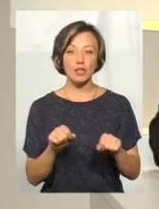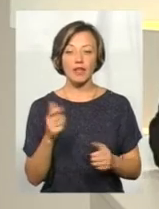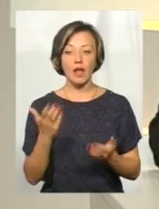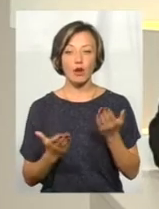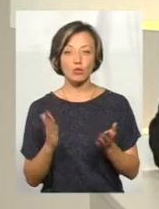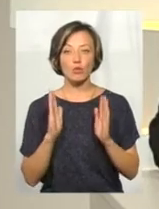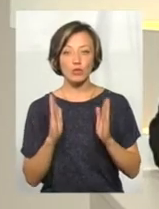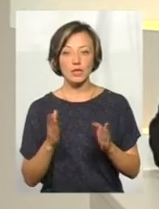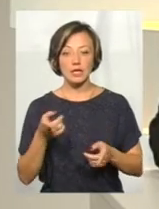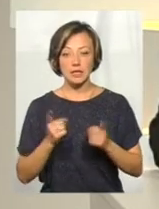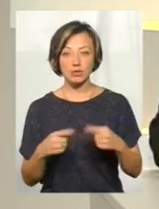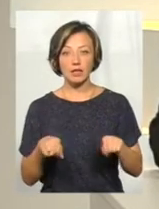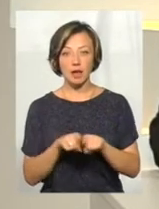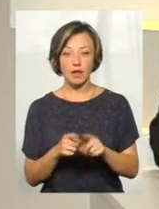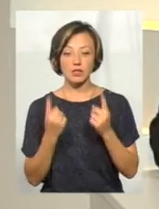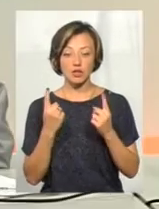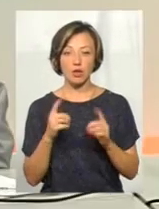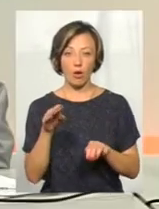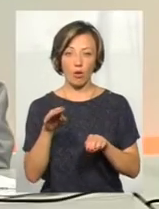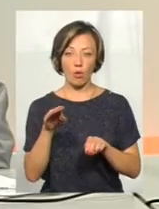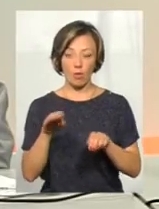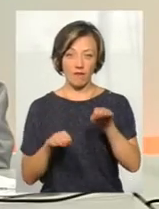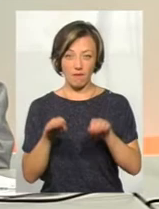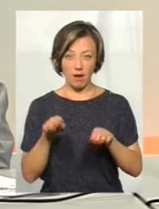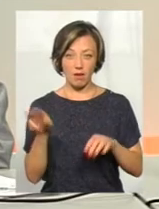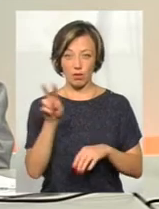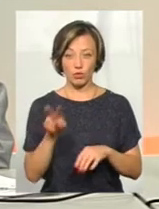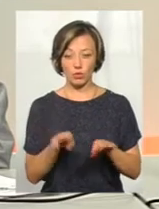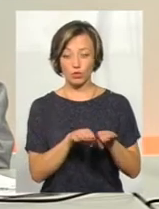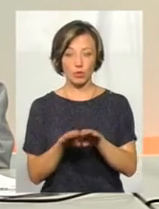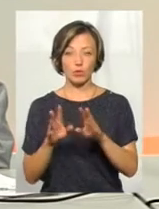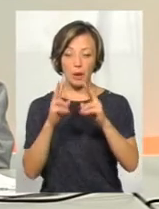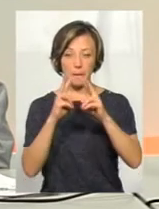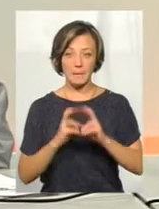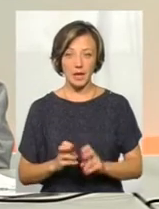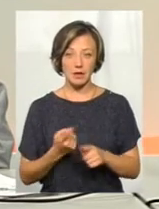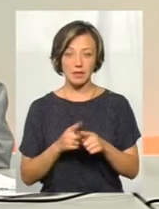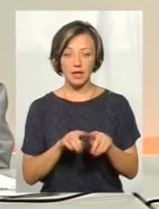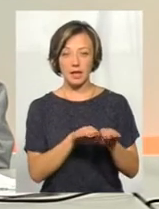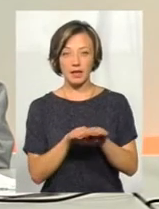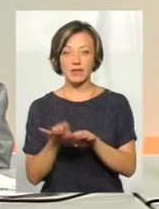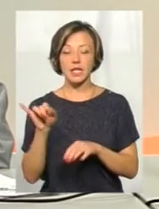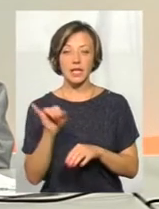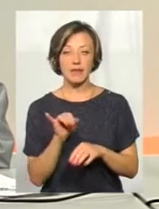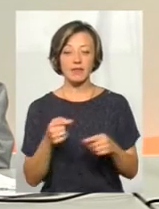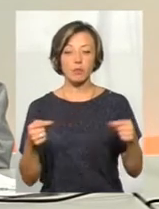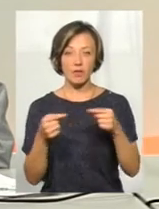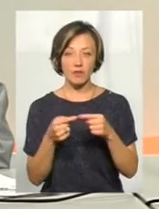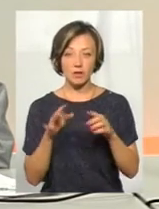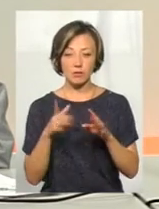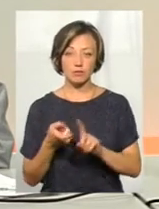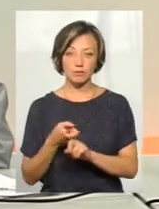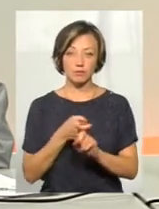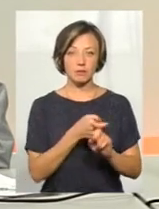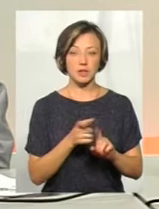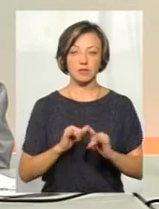якщо буде дійсно таке значне коливання, то будуть переглянуті оцей рівень, і відповідно, він вже потягне за